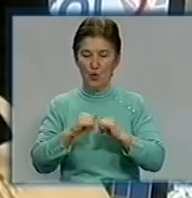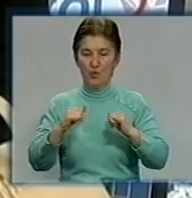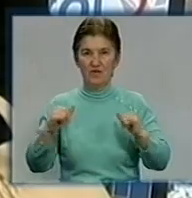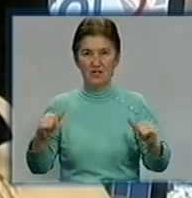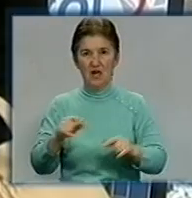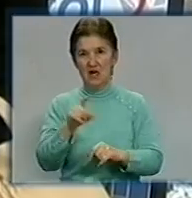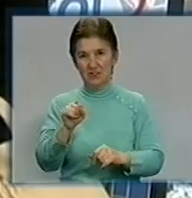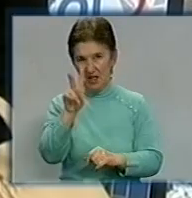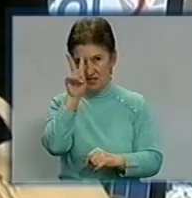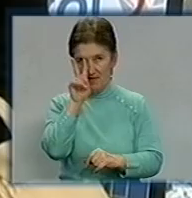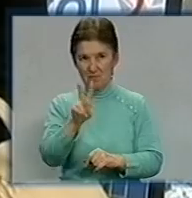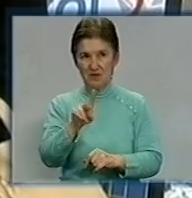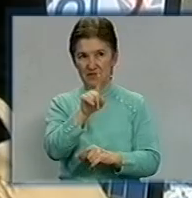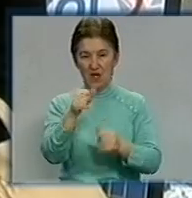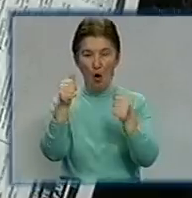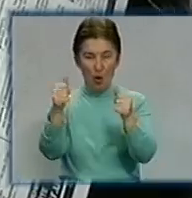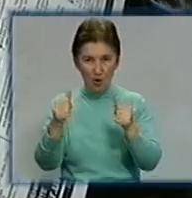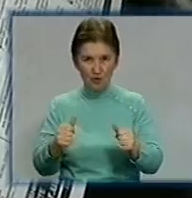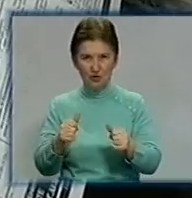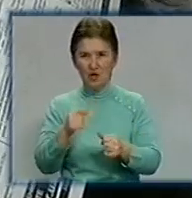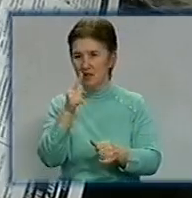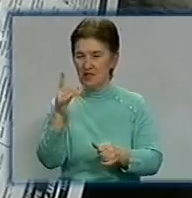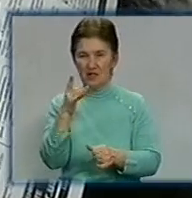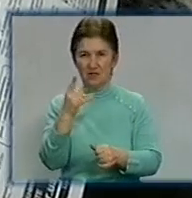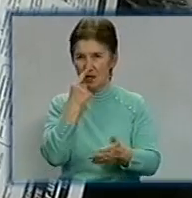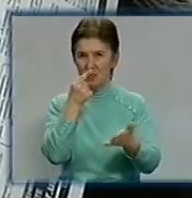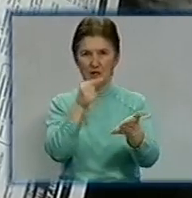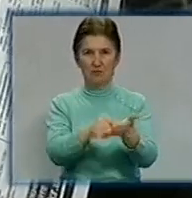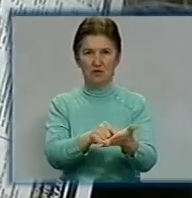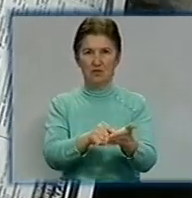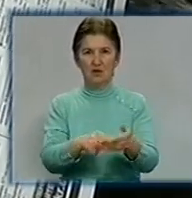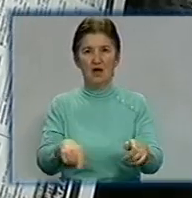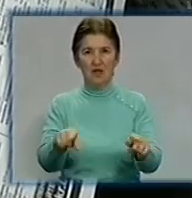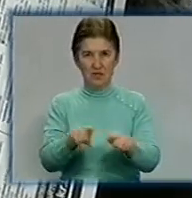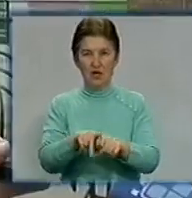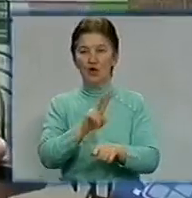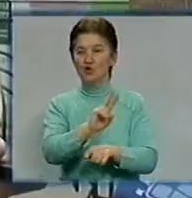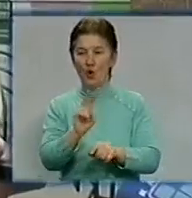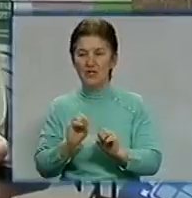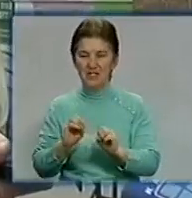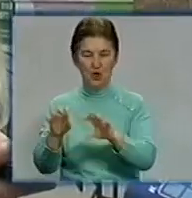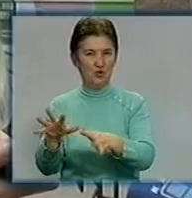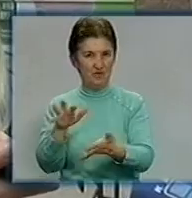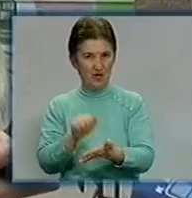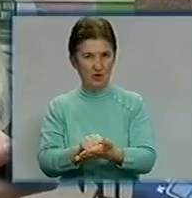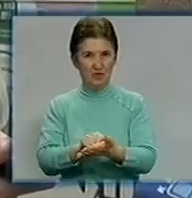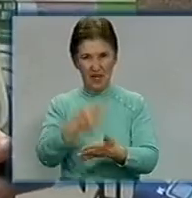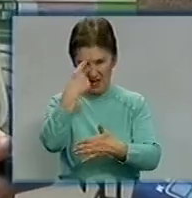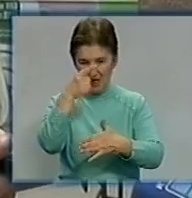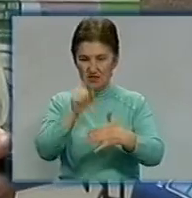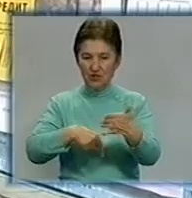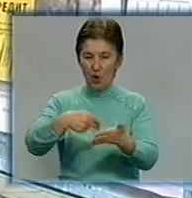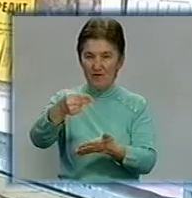місяці пошуку квартири, за оголошеннями в газетах, жодного разу не потрапила на відповідальних орендодавців. Завіряти договір оренди житла у